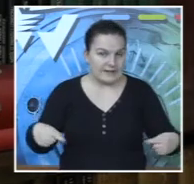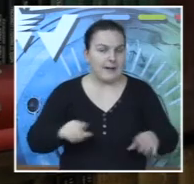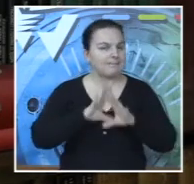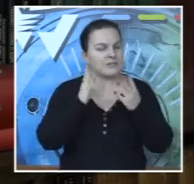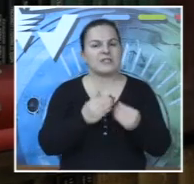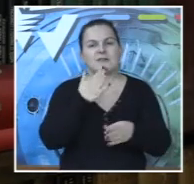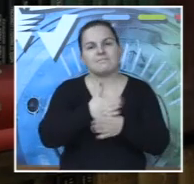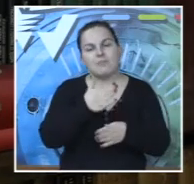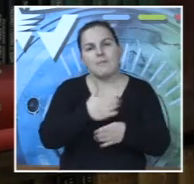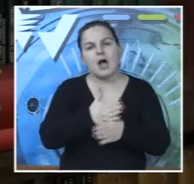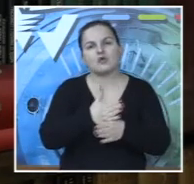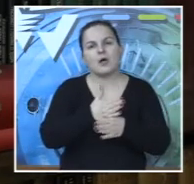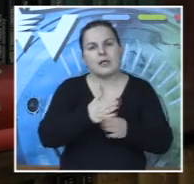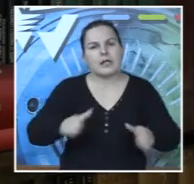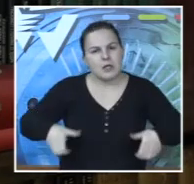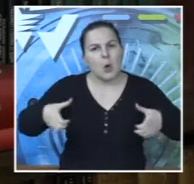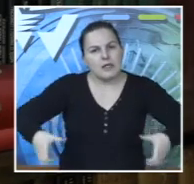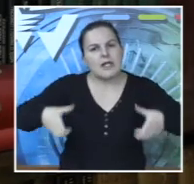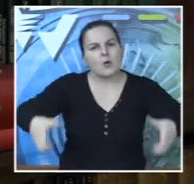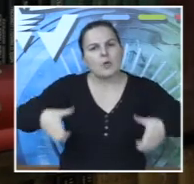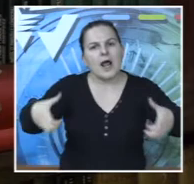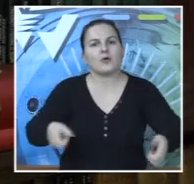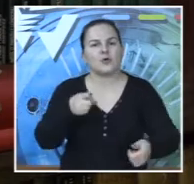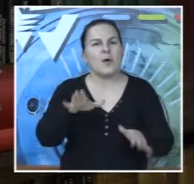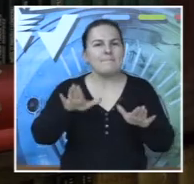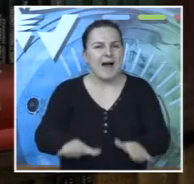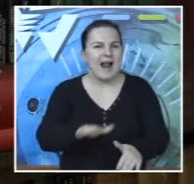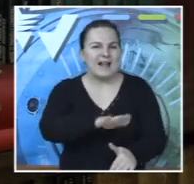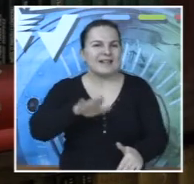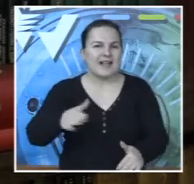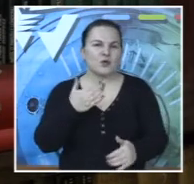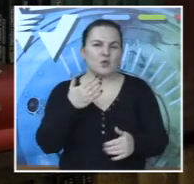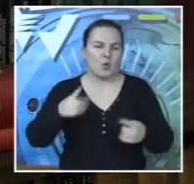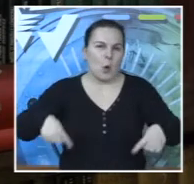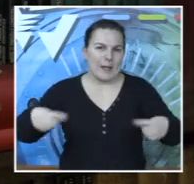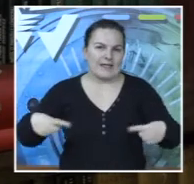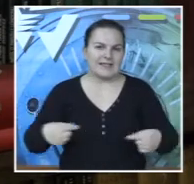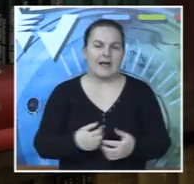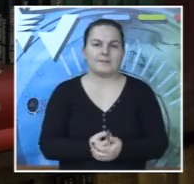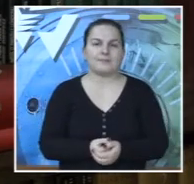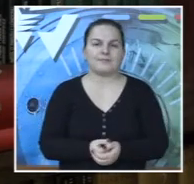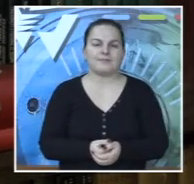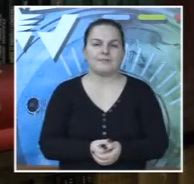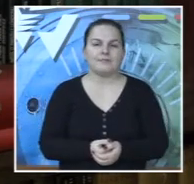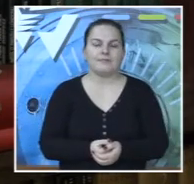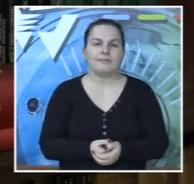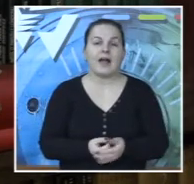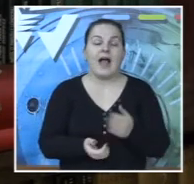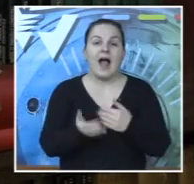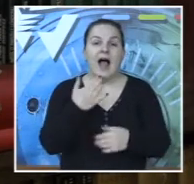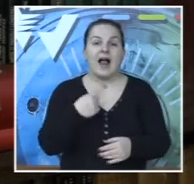u kolicima, naravno, svi pomažu oni da se gureju kolica, to su mala dječja kolica, ali jednog momenta,